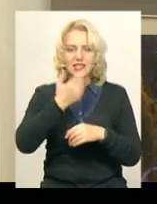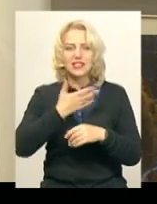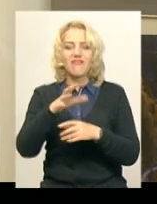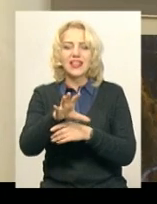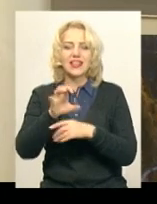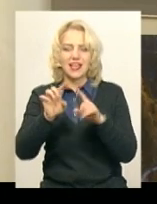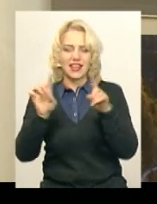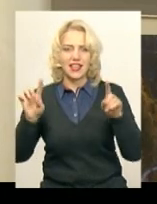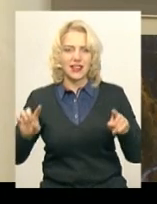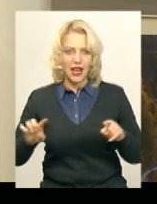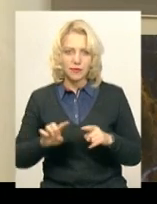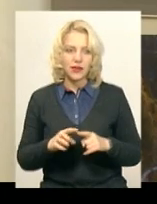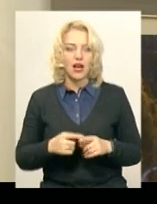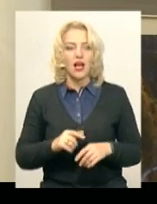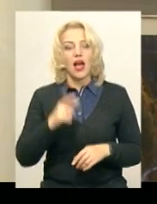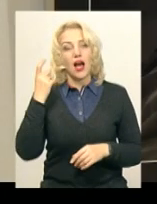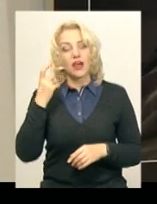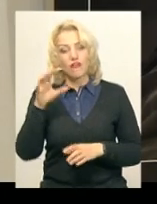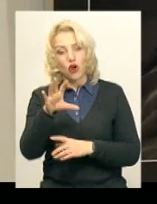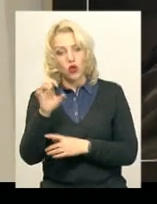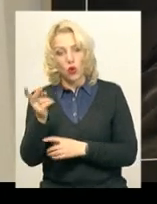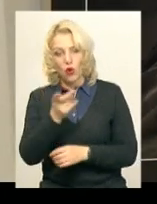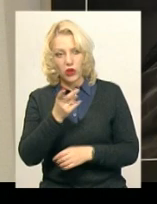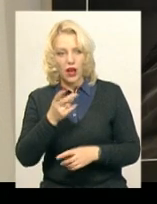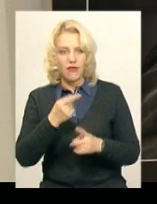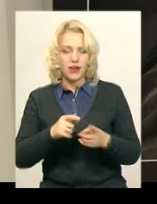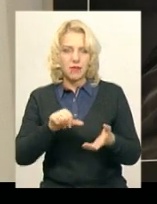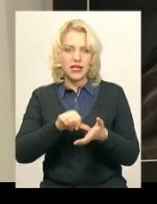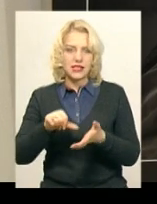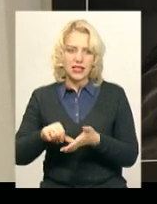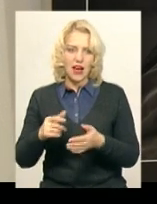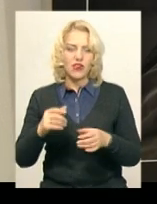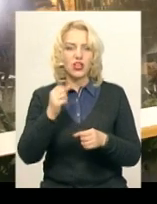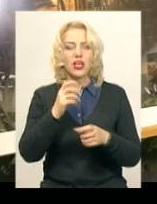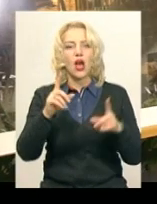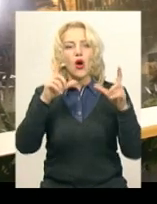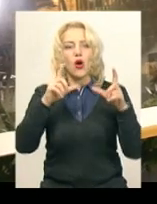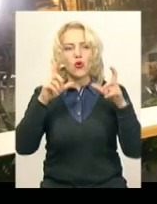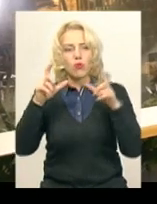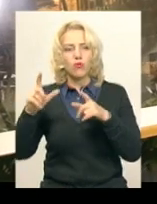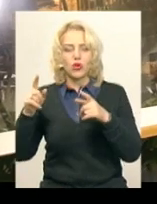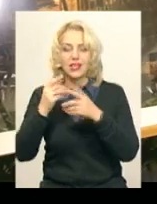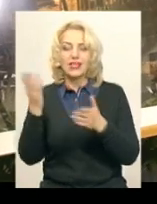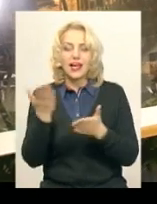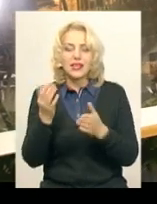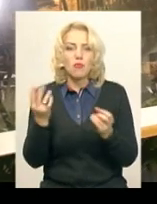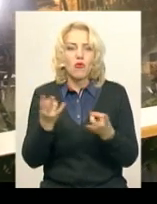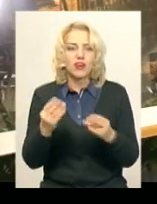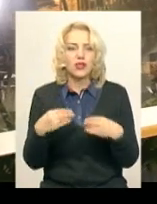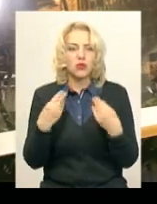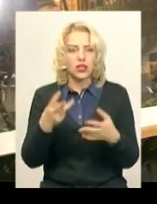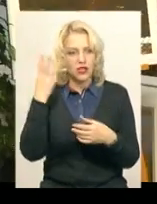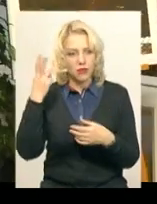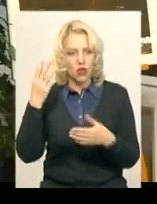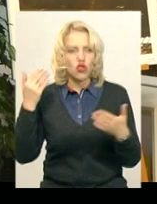Харківські фотографи Олег Голоблін і Олена Довженко представили у експозиції роботи, які, на їх думку, мають подарувати хмельничанам нову